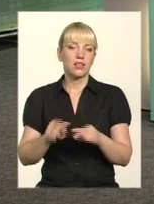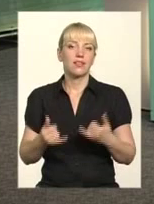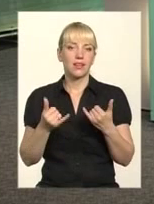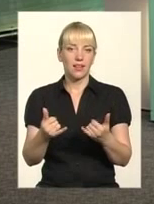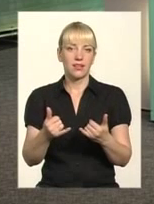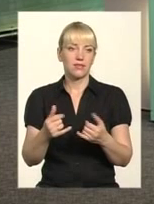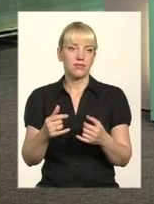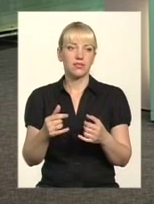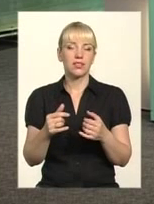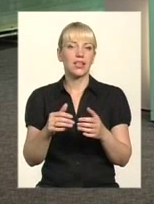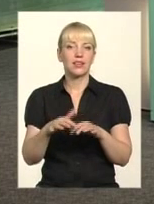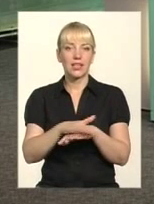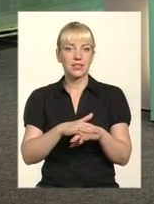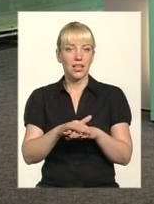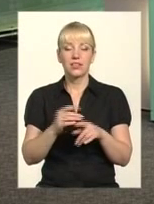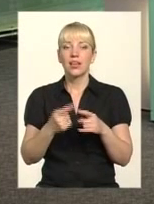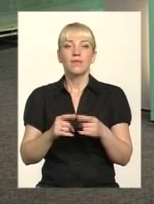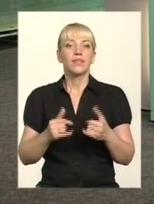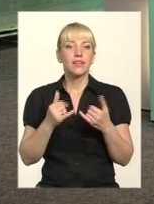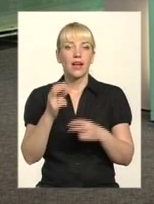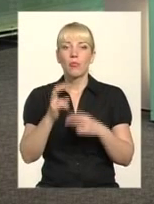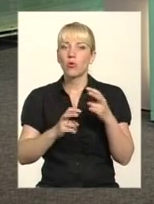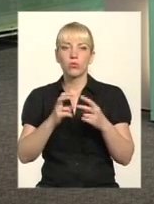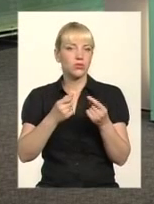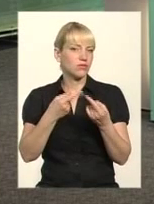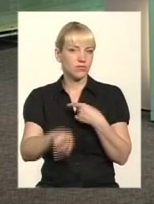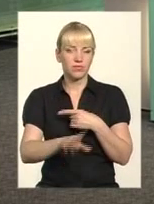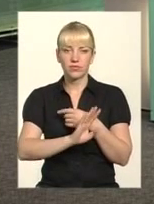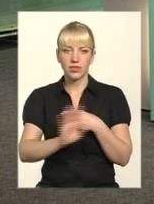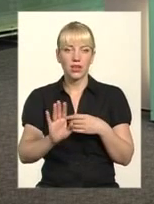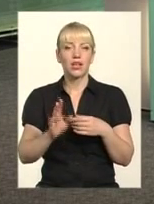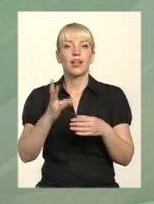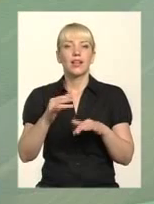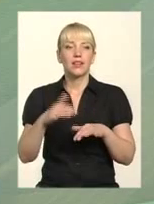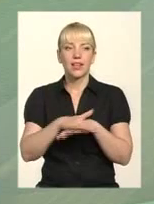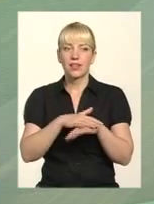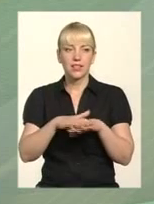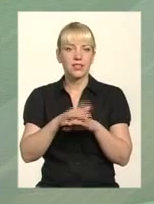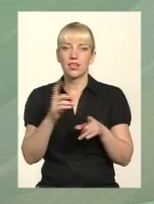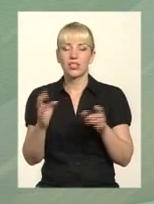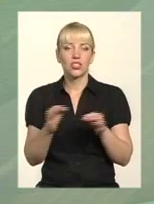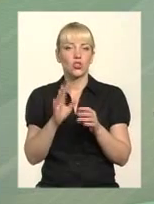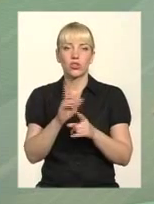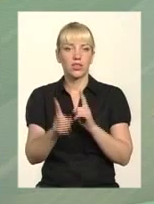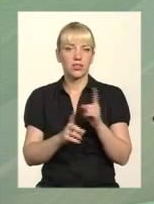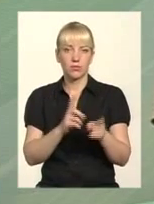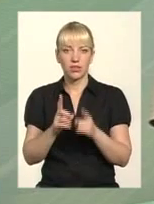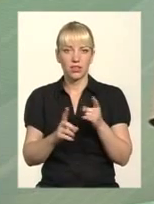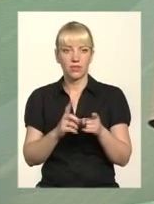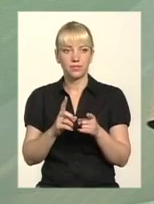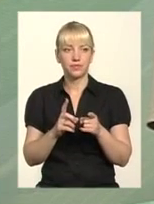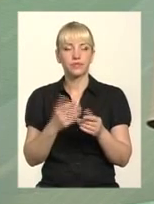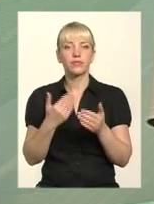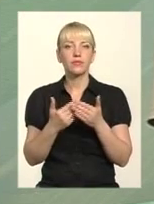Тому для ОСББ нічого, для промисловості немає. Це населення остається. Воно що, змінилося? Воно тільки поміняло форму управління.